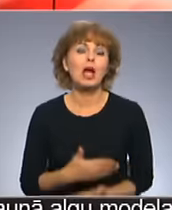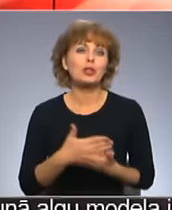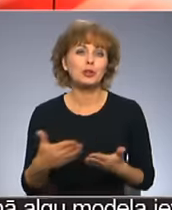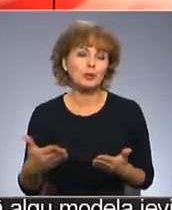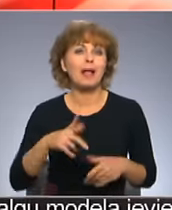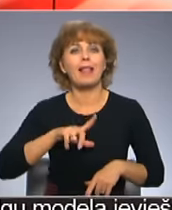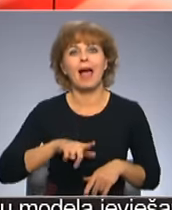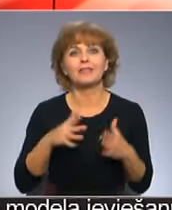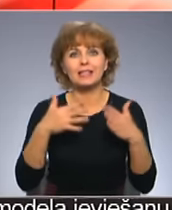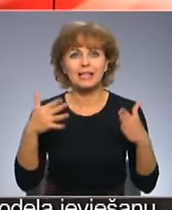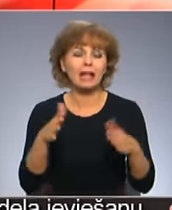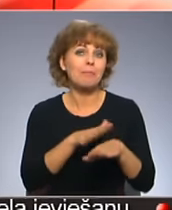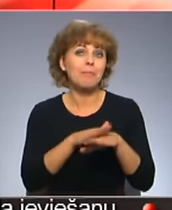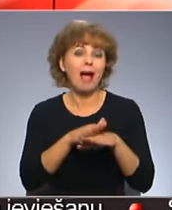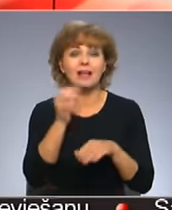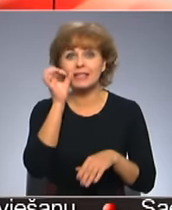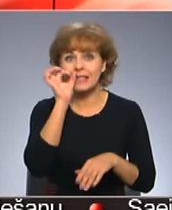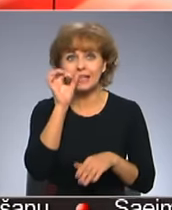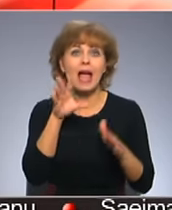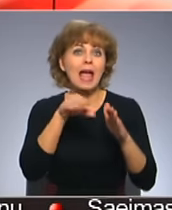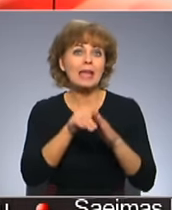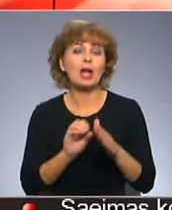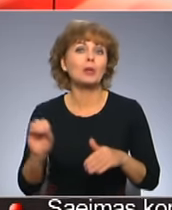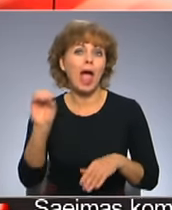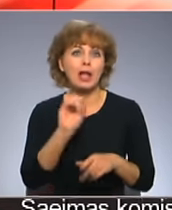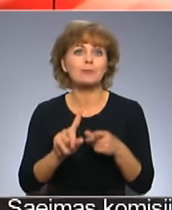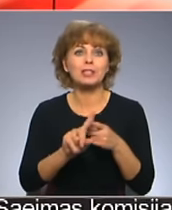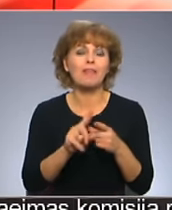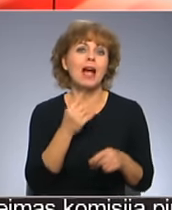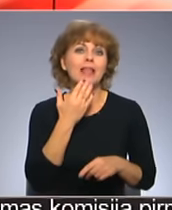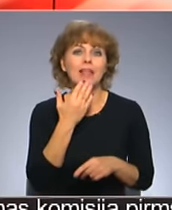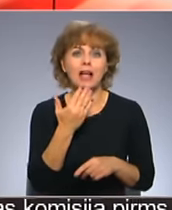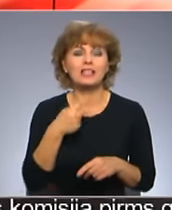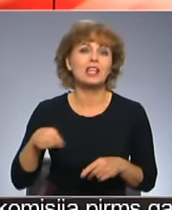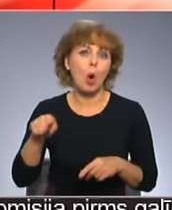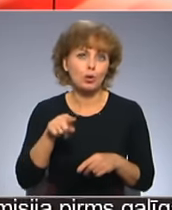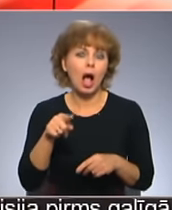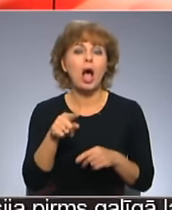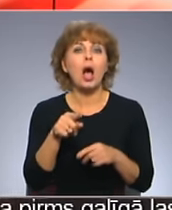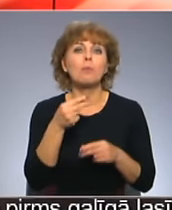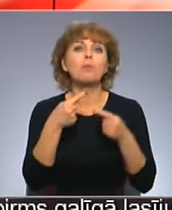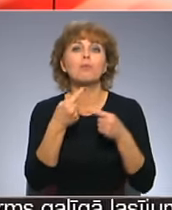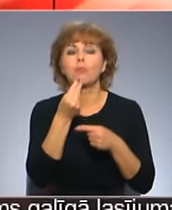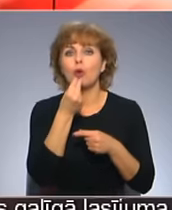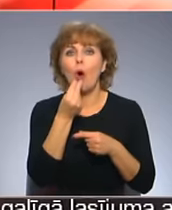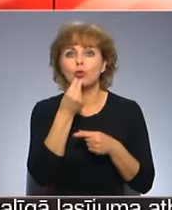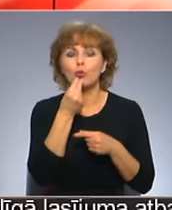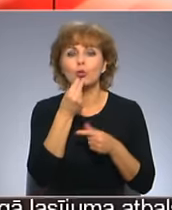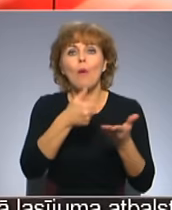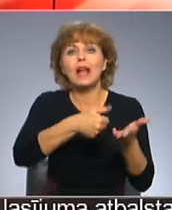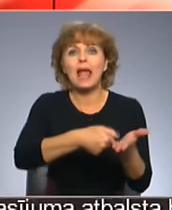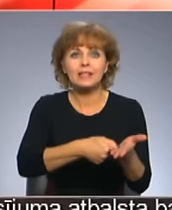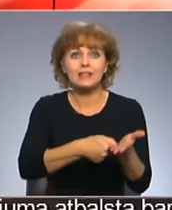Latvijas lielie pelēkie zīriņi iekļauti Eiropas Savienības nacionālo produktu reģistrā. Īpaši gandarīti par to ir